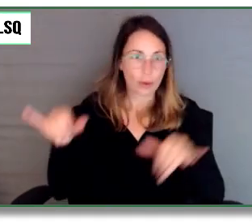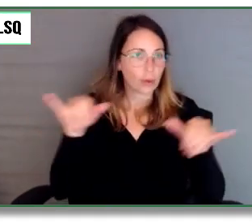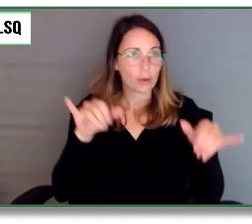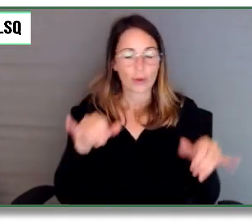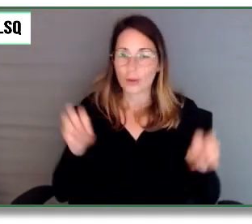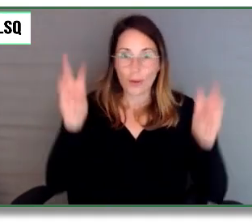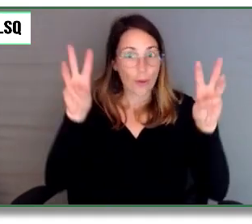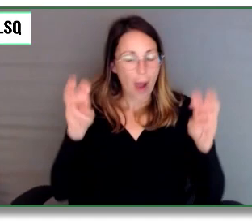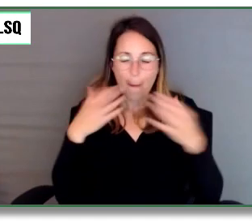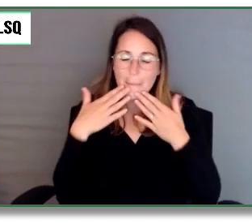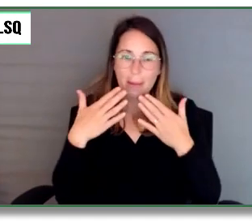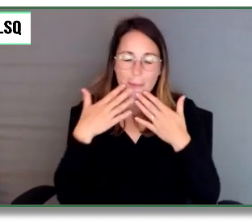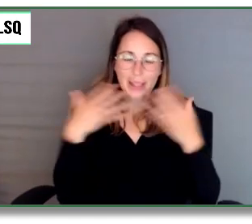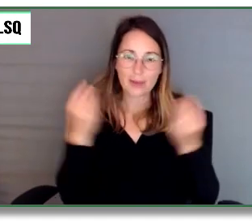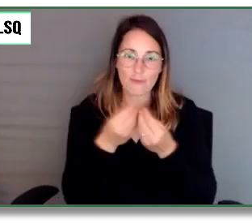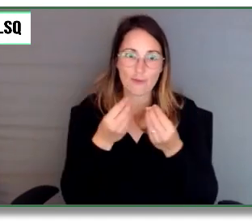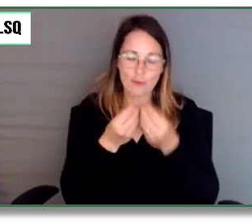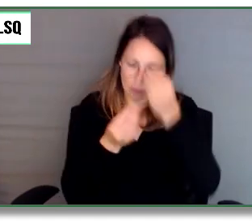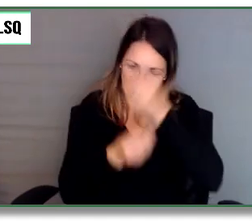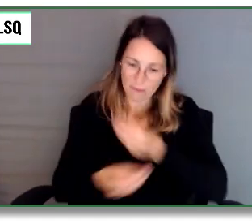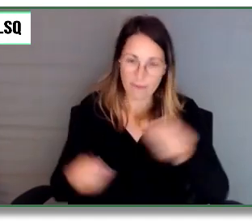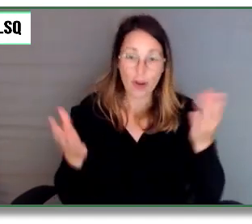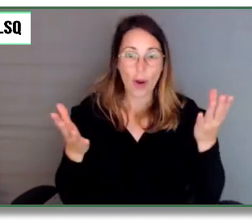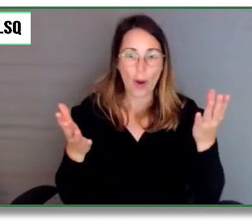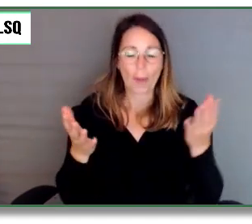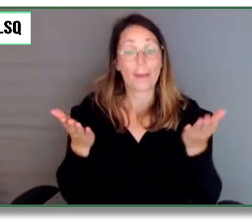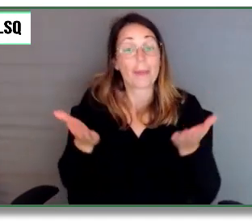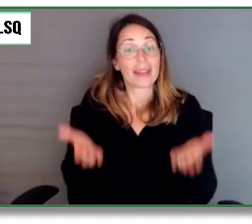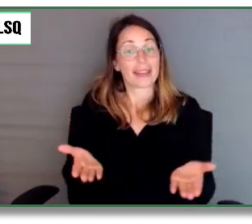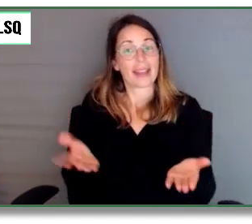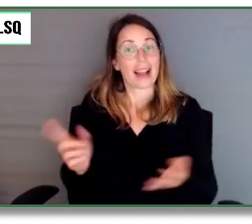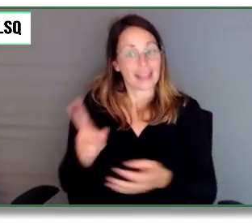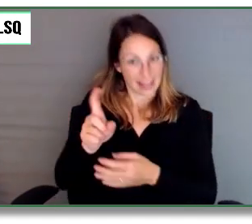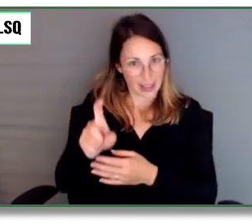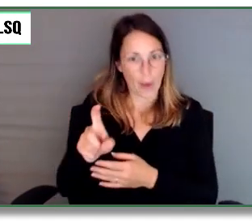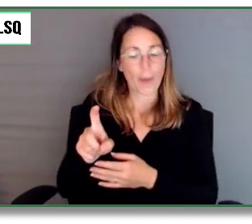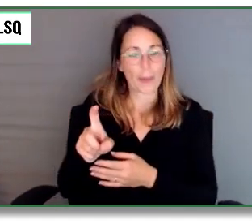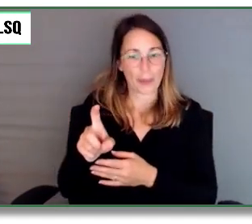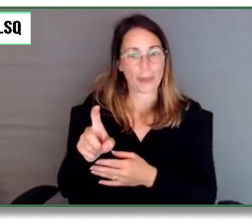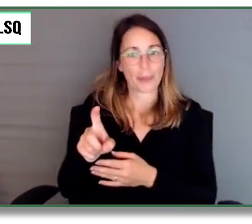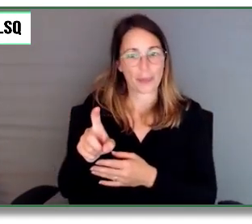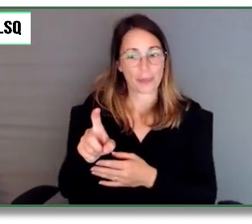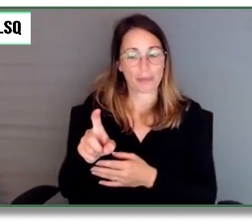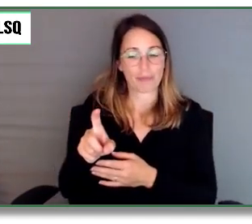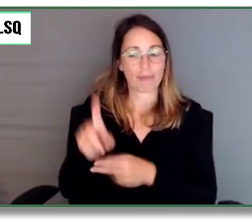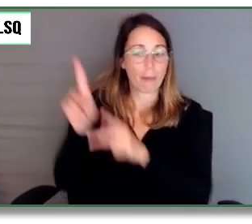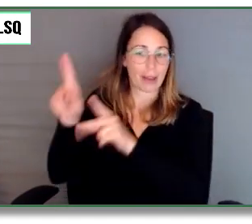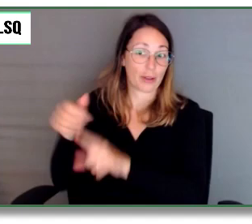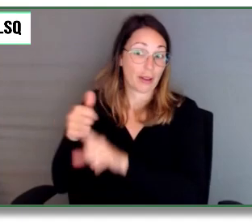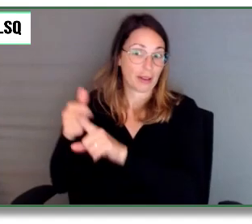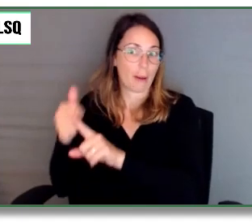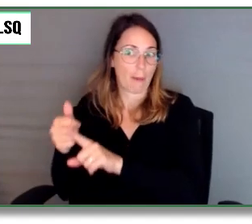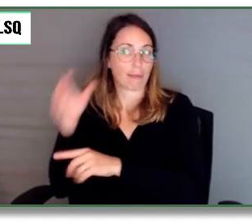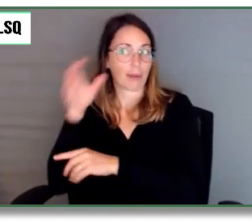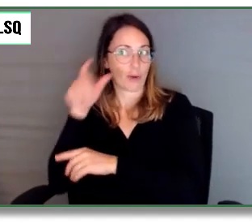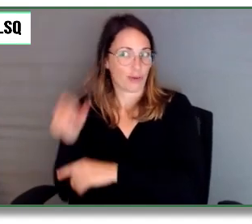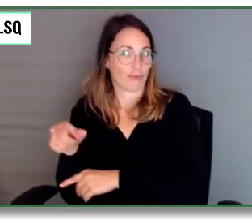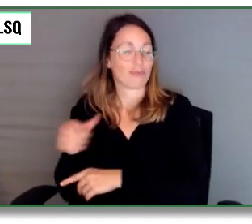d'avoir partagé cela. Une question de l'auditoire et c'est la suivante. Lorsque Kéroule